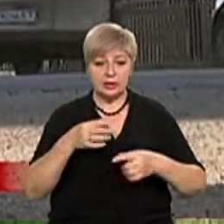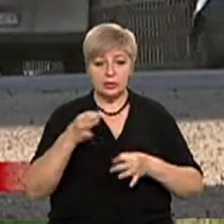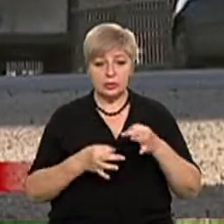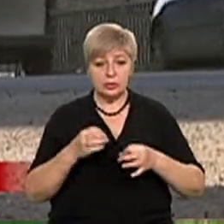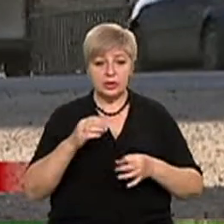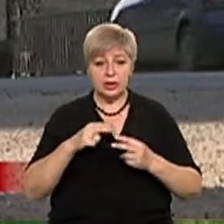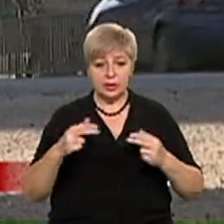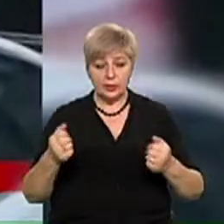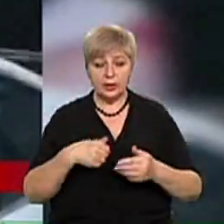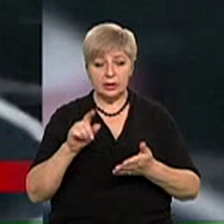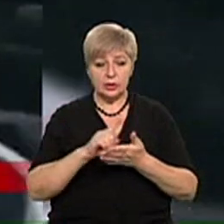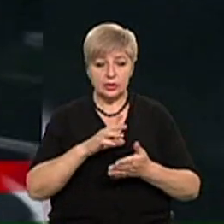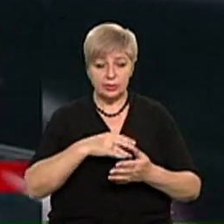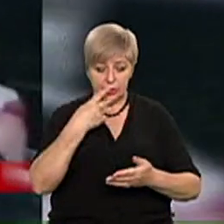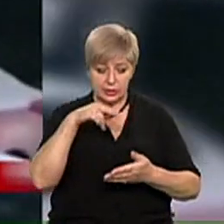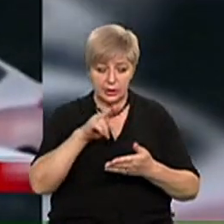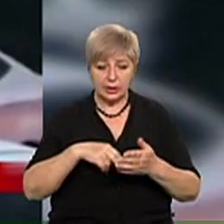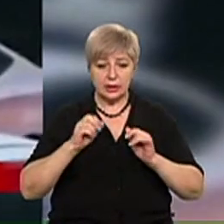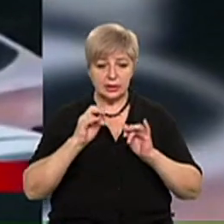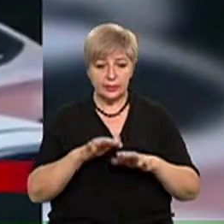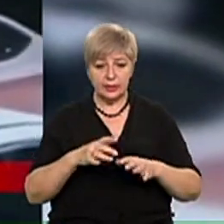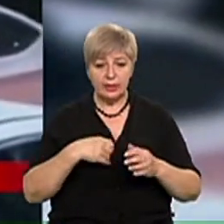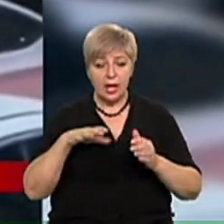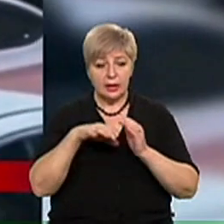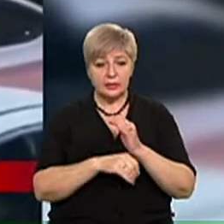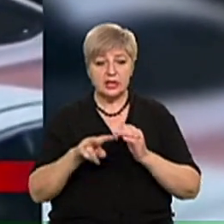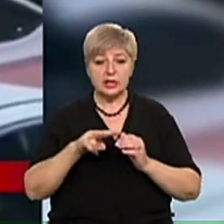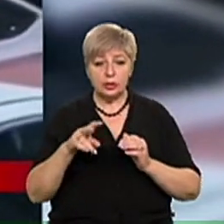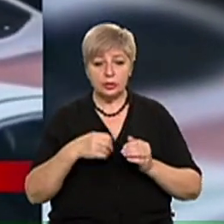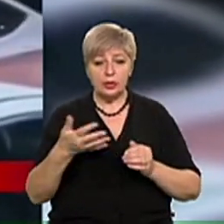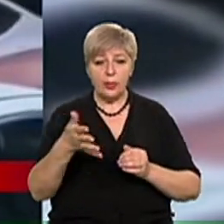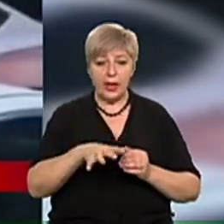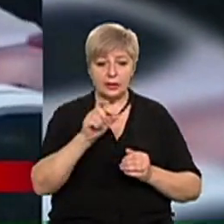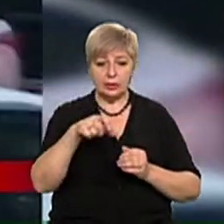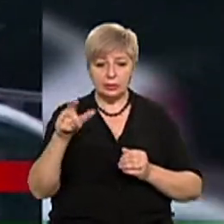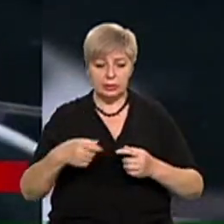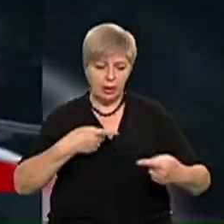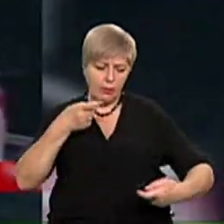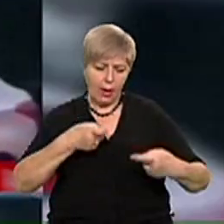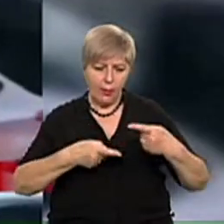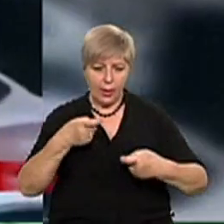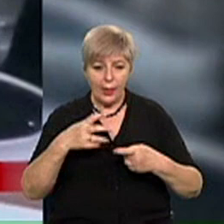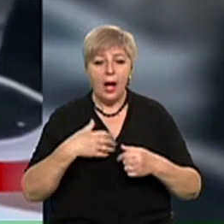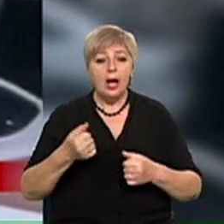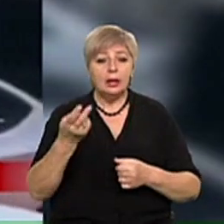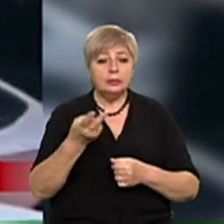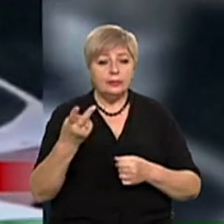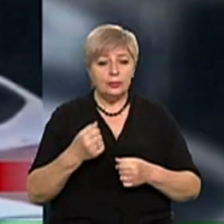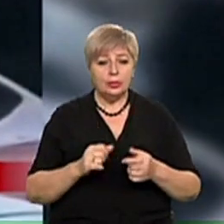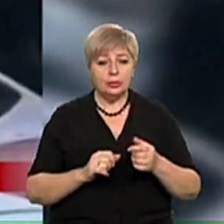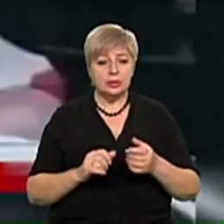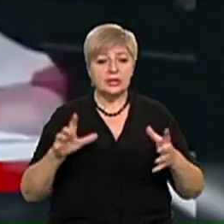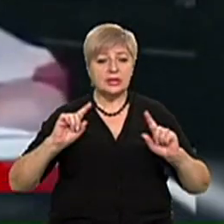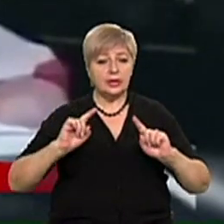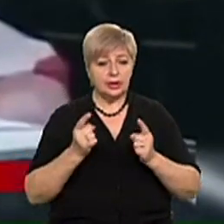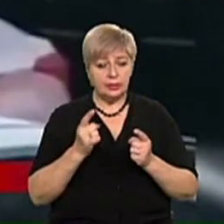розглядати справу. Наприкінці лютого п'ятеро людей влаштували стрілянину на зупинці громадського транспорту. Двох із них затримала